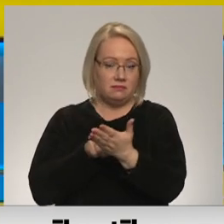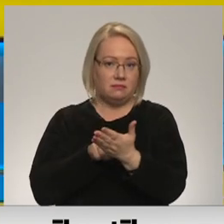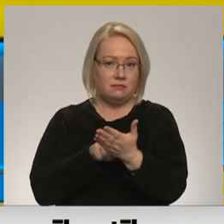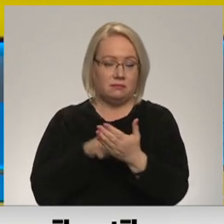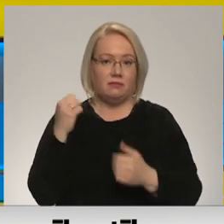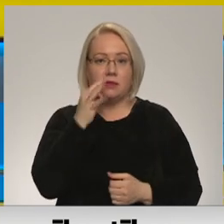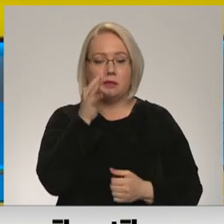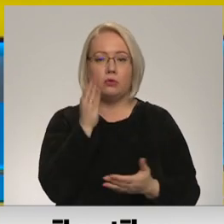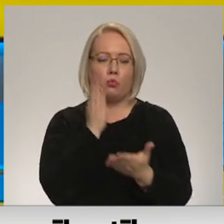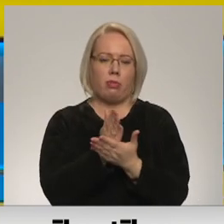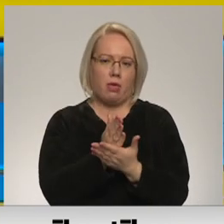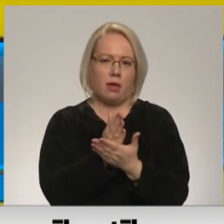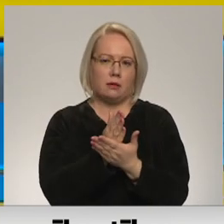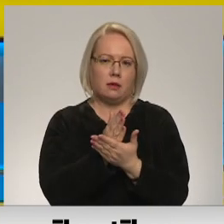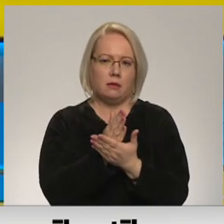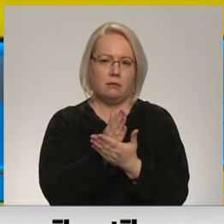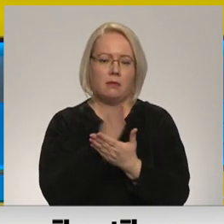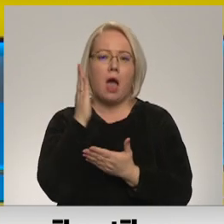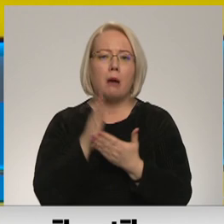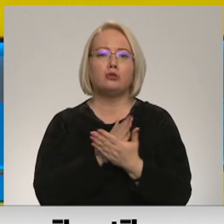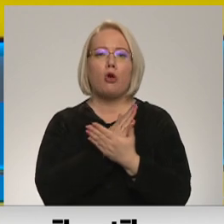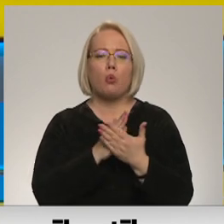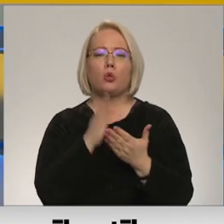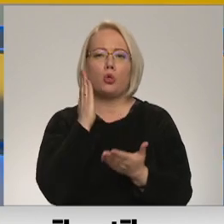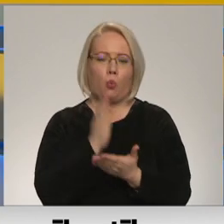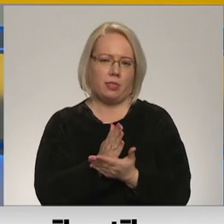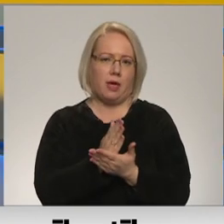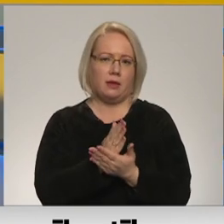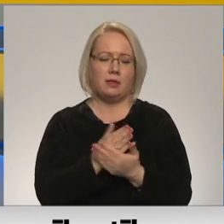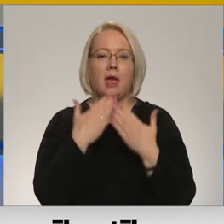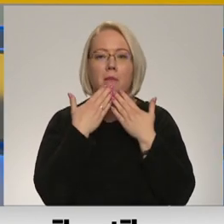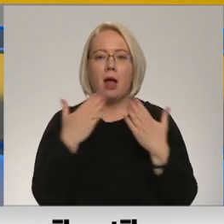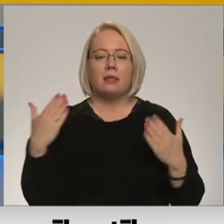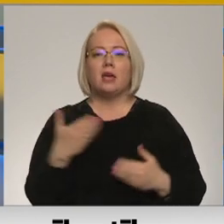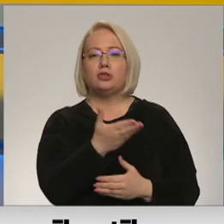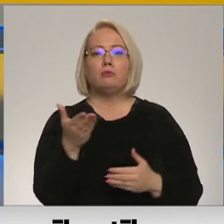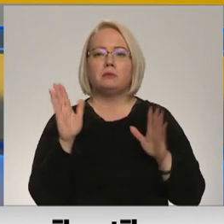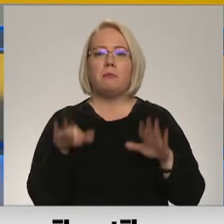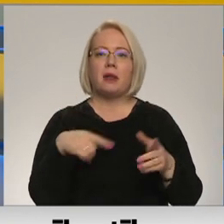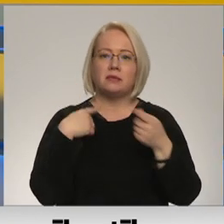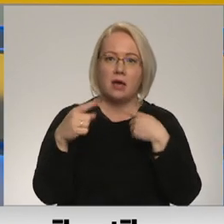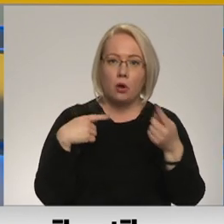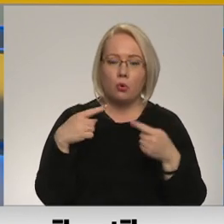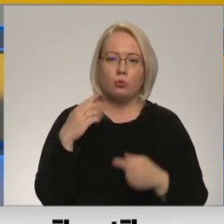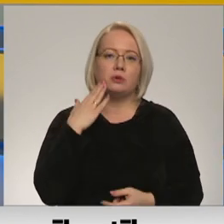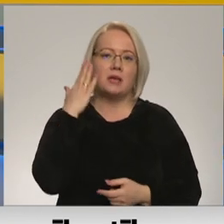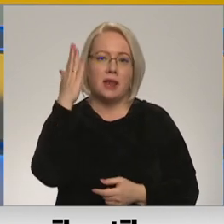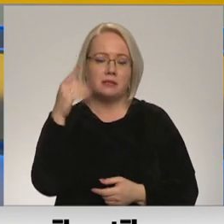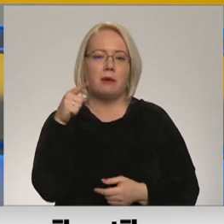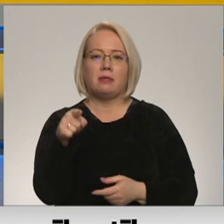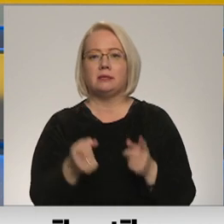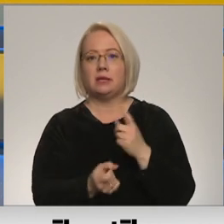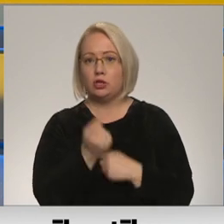Noteikti. Absolut noteikti. Paldies jums par šo sarunu un cerēsim, ka tas tiešām